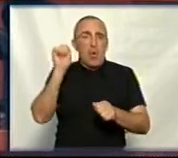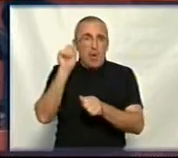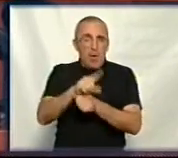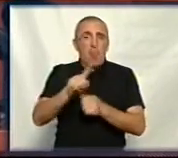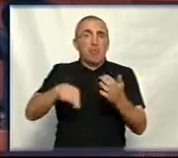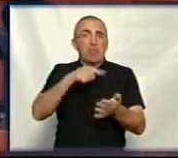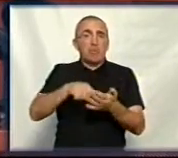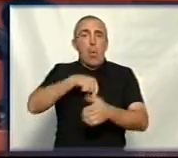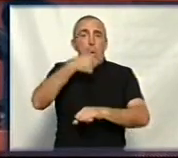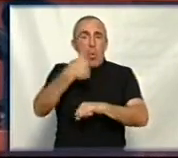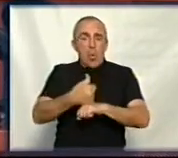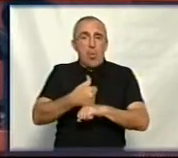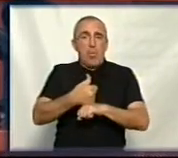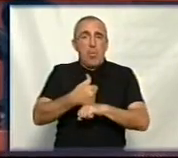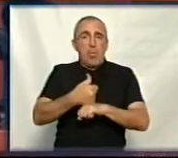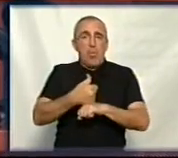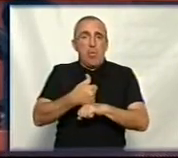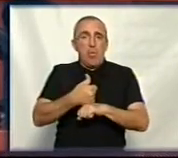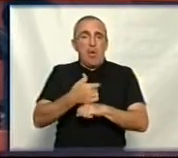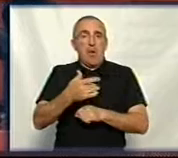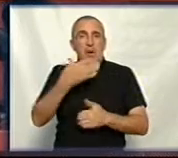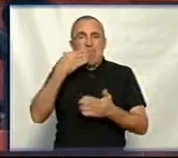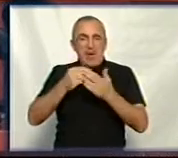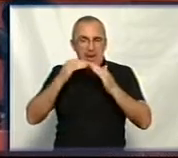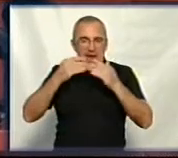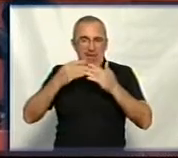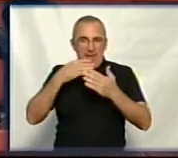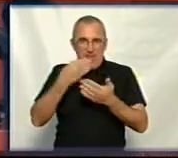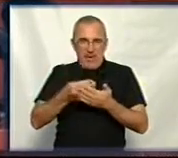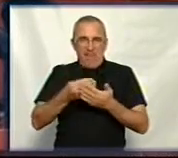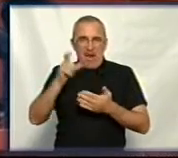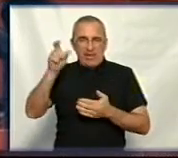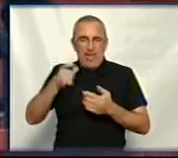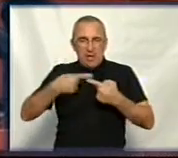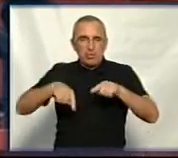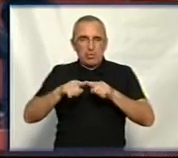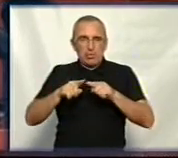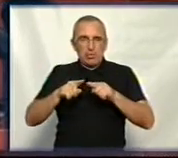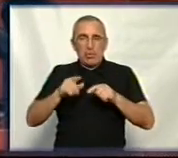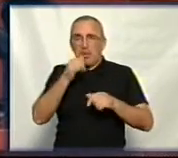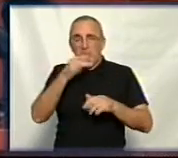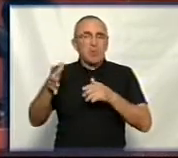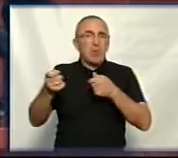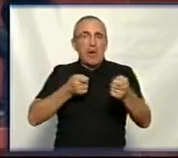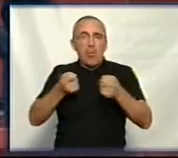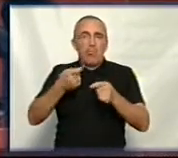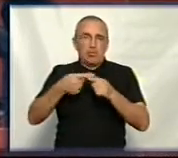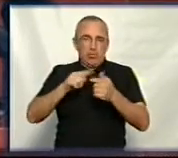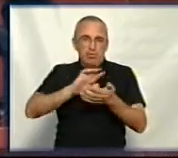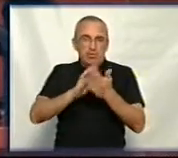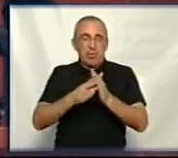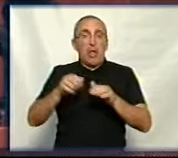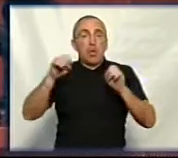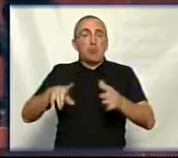міського голови, принаймні, приватна якась структура мене не стосується, тому що він не може регулювати ці питання. Є рішення